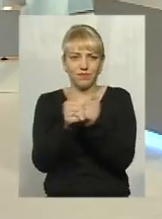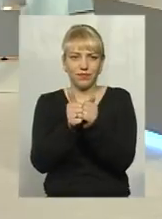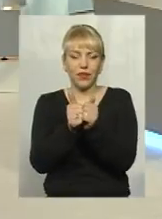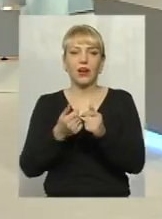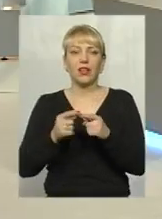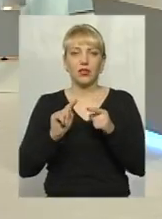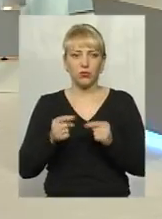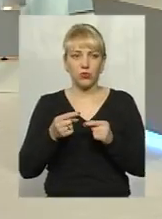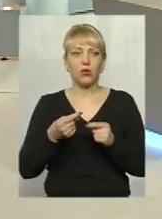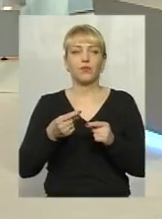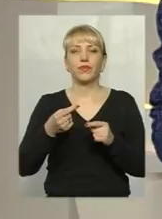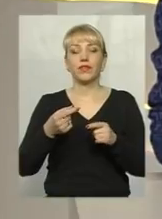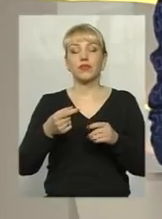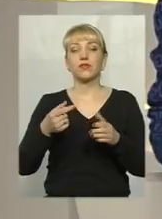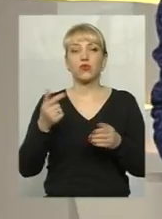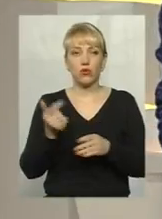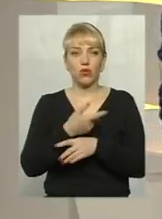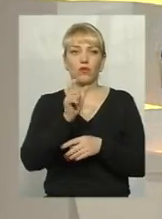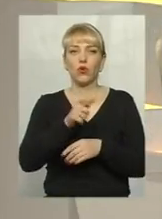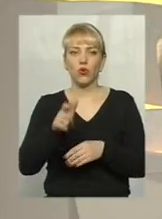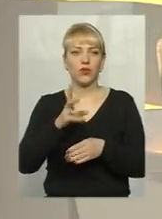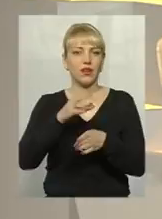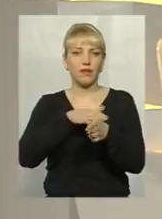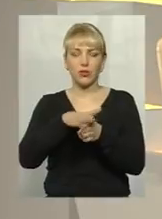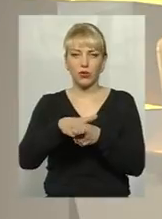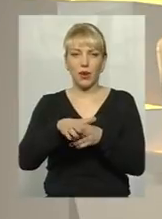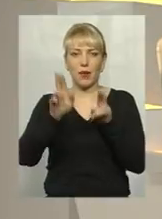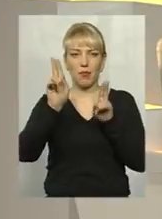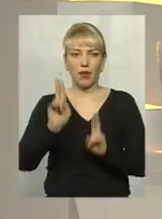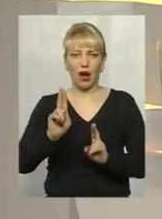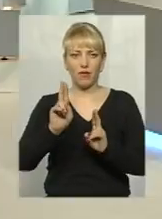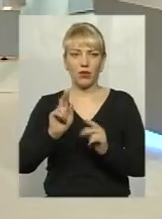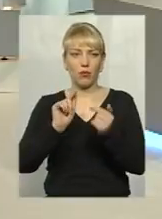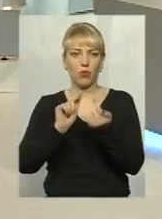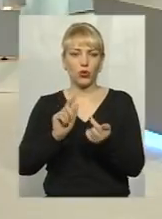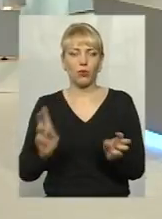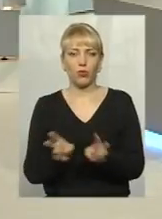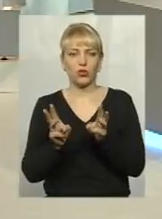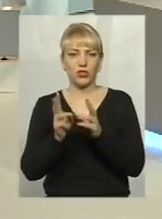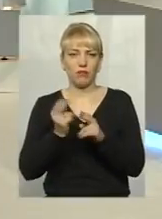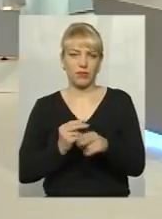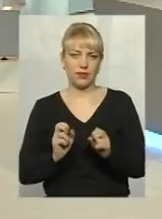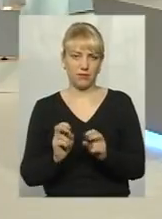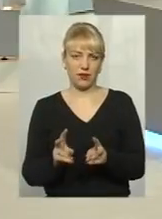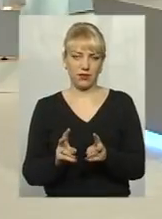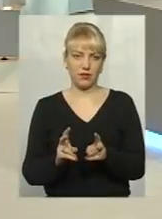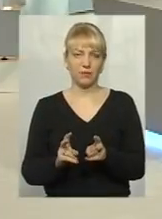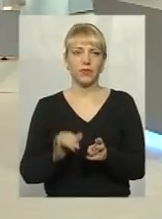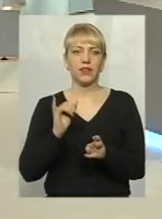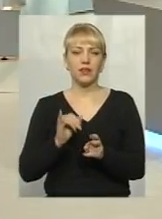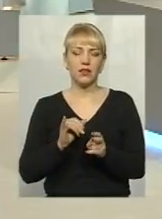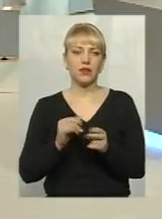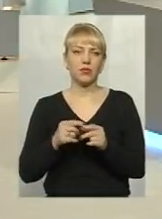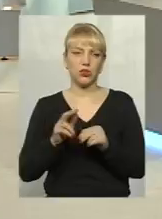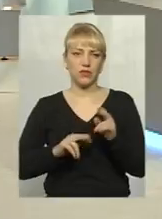Тобто, по суті, знову, люди не дотримуються правил і пожежної безпеки, і будівництва.